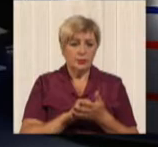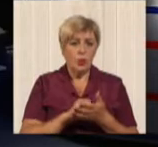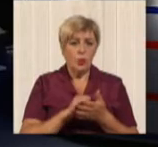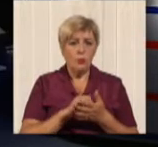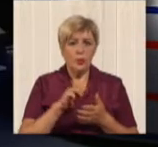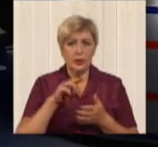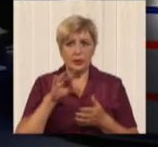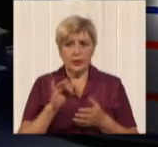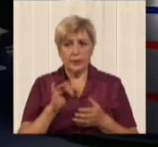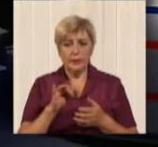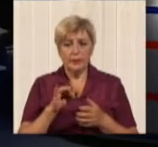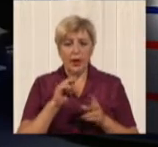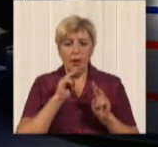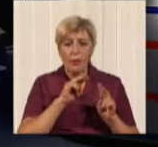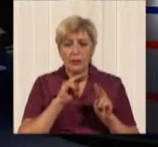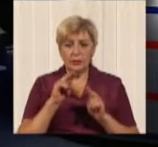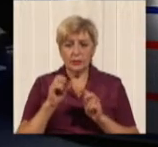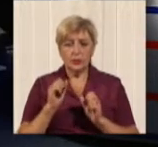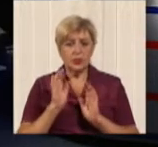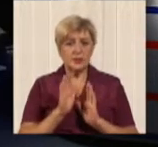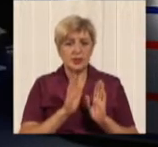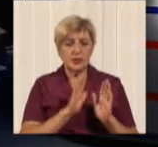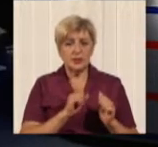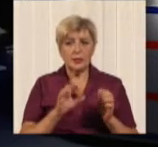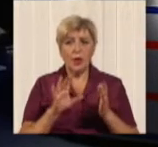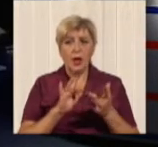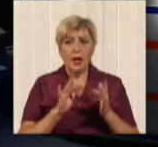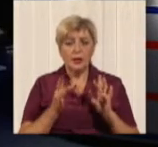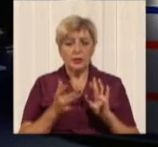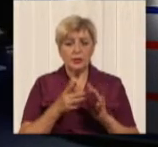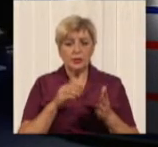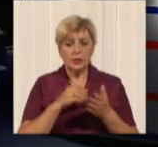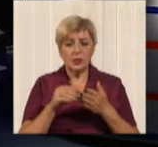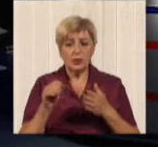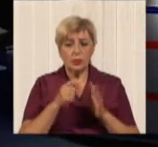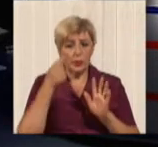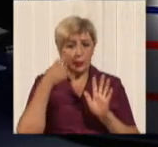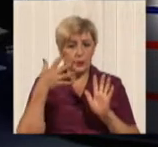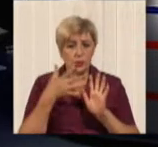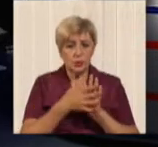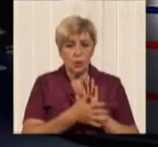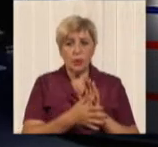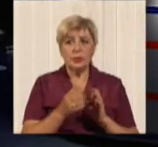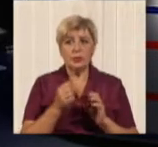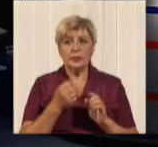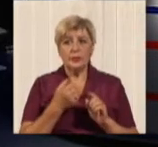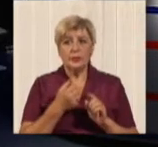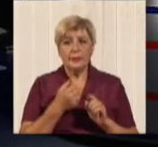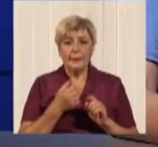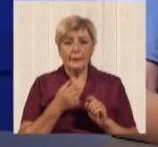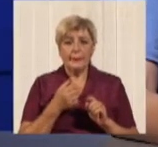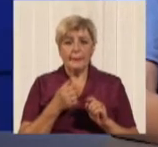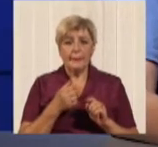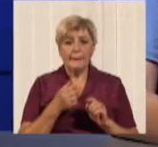электротранспорт. Мониторим мы систему электронных закупок Прозора. Наш КП «Электротранспорт» – одно из первых коммунальных предприятий, которые зашли в